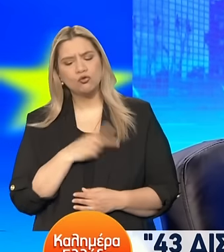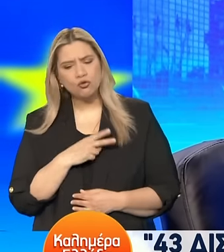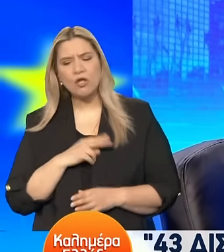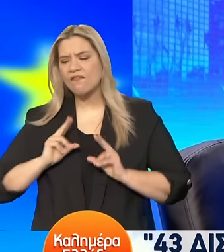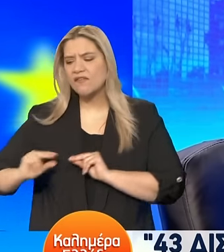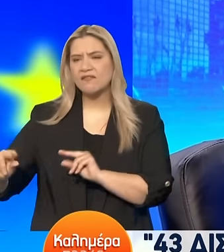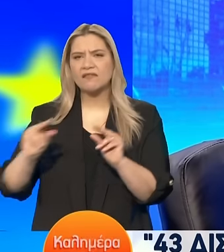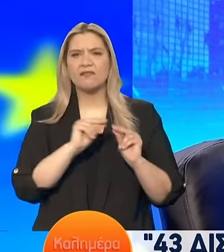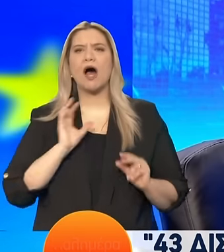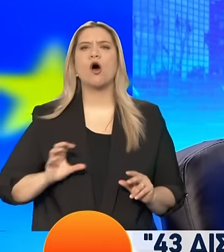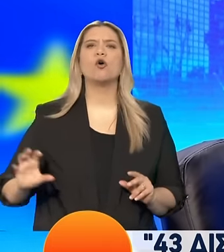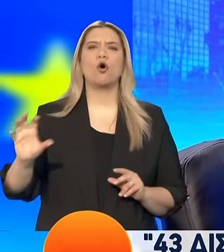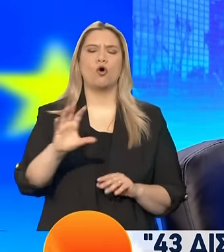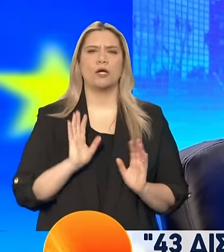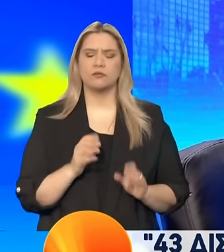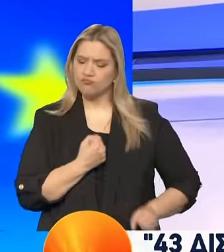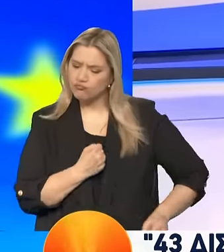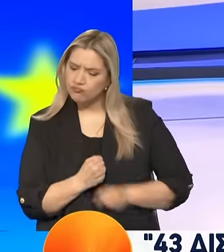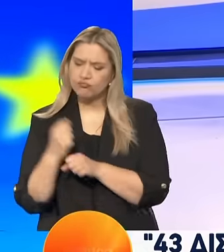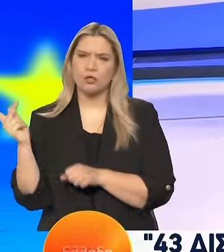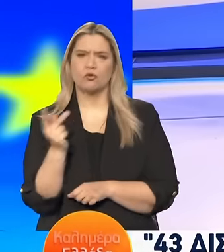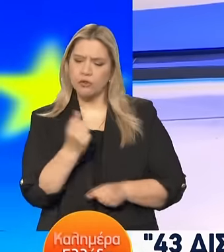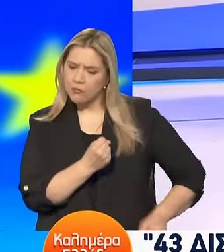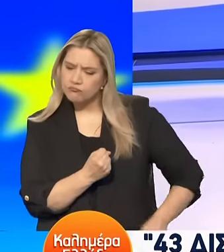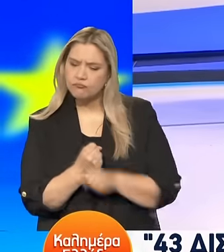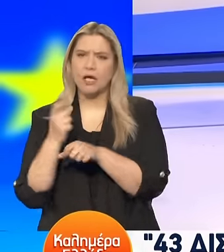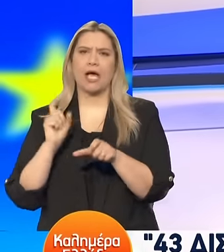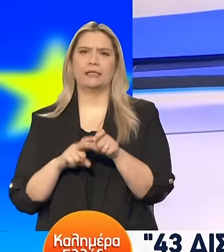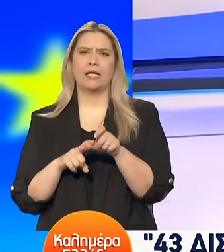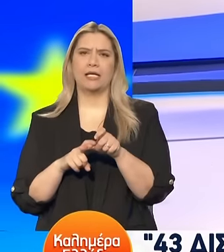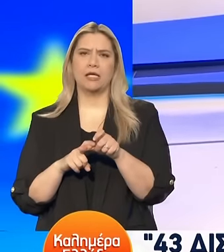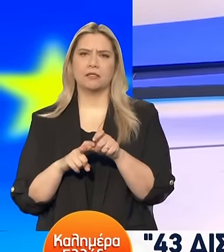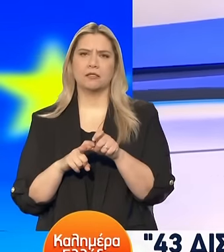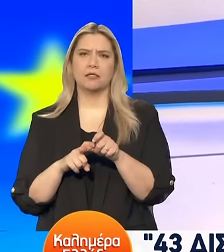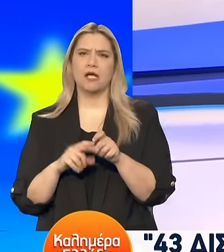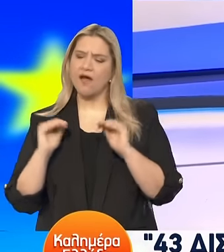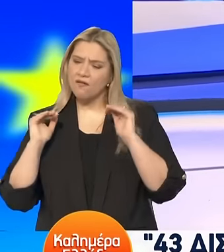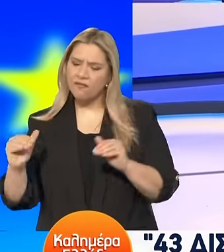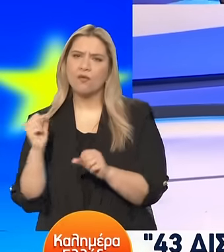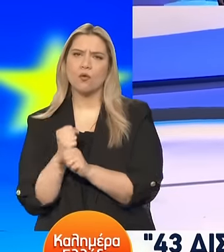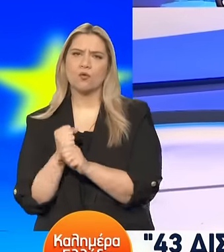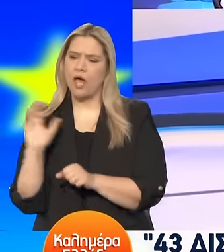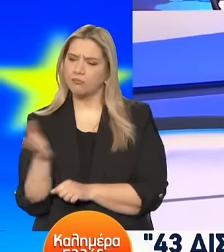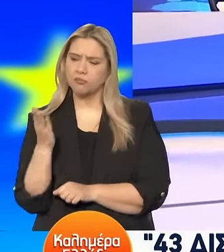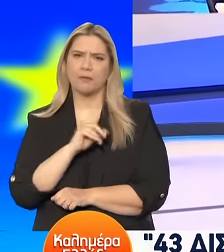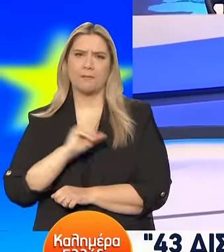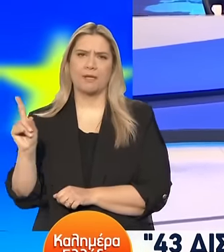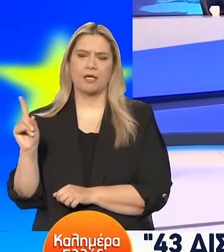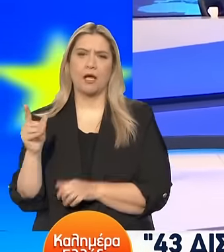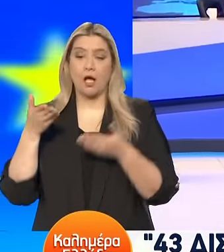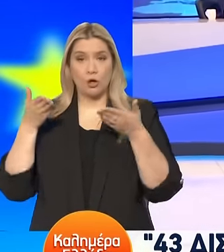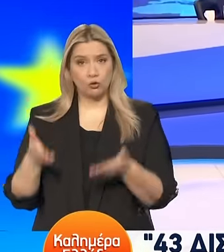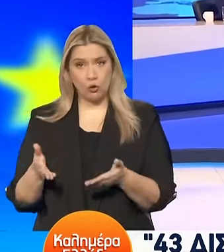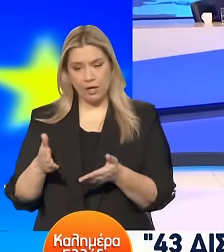όρθια την ελληνική κοινωνία στηρίξαμε τις επιχειρήσεις, προστατέσαμε θέσεις εργασίας αλλά τώρα επανερχόμαστε σε μια εποχή δημοσιονομικής